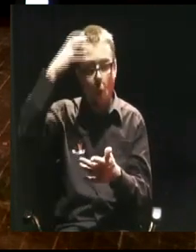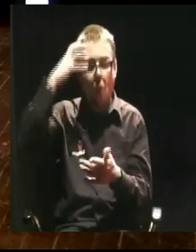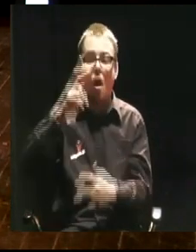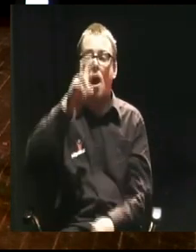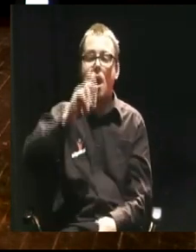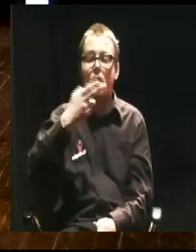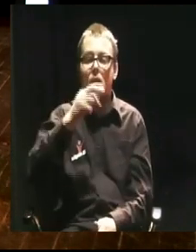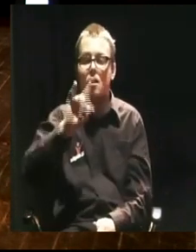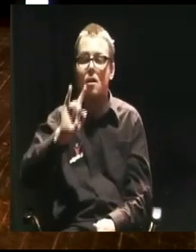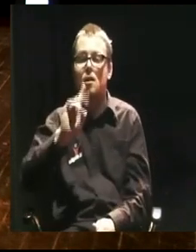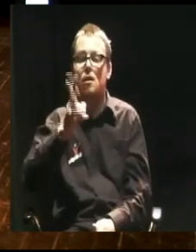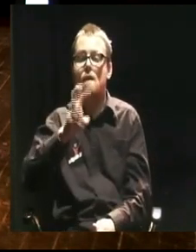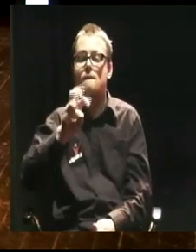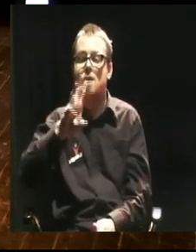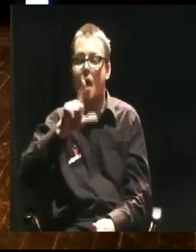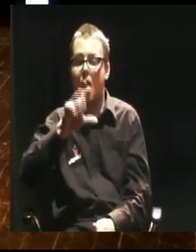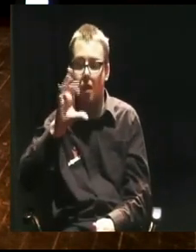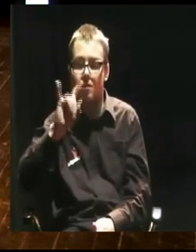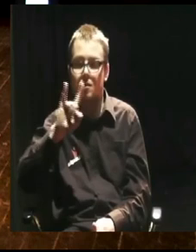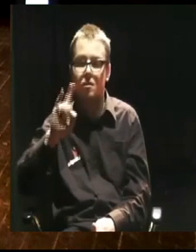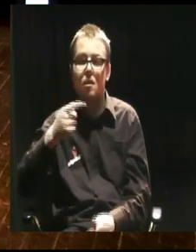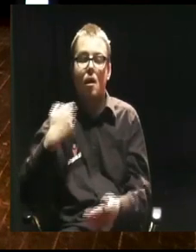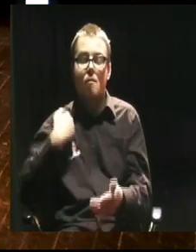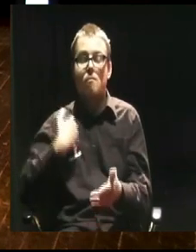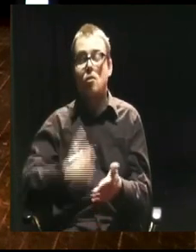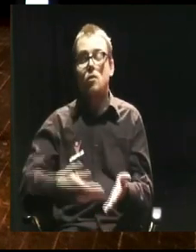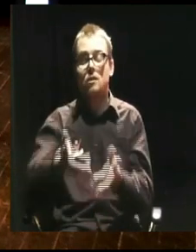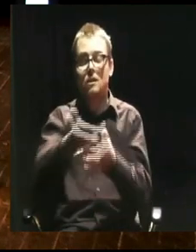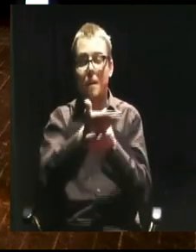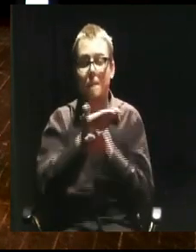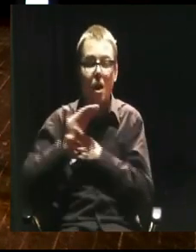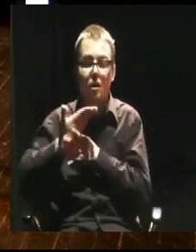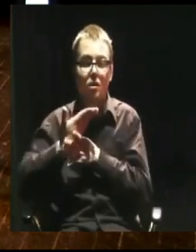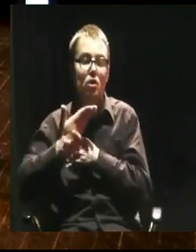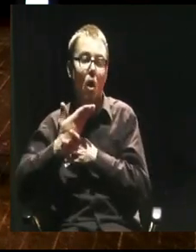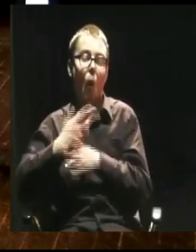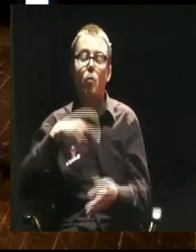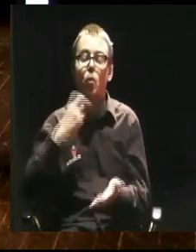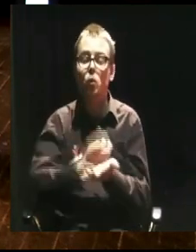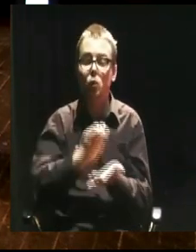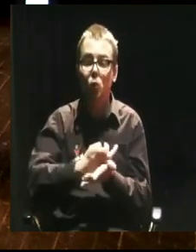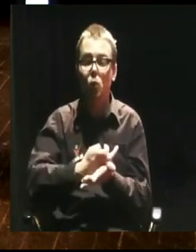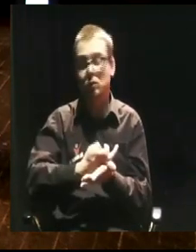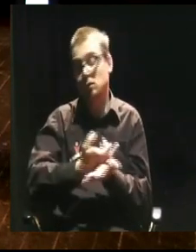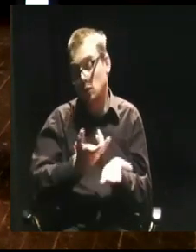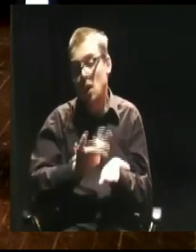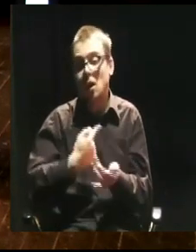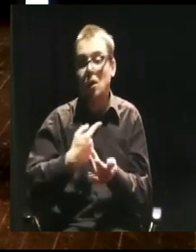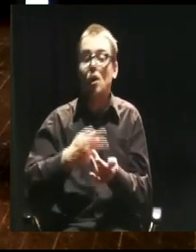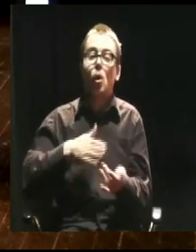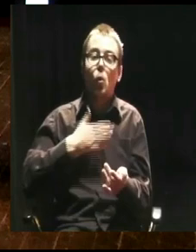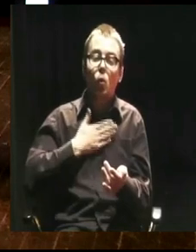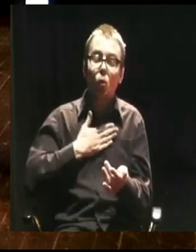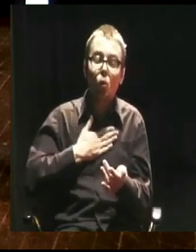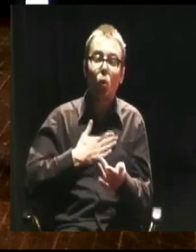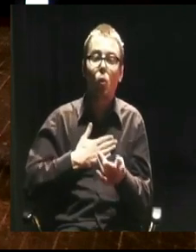i jego ulubioną rozrywką było podpalanie im włosów łonowych. Dlaczego nie możemy o tym powiedzieć? Dlaczego nie możemy o tym powiedzieć głośno i musimy to